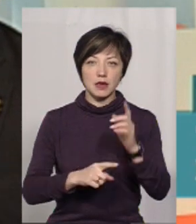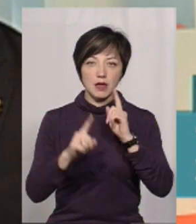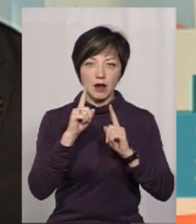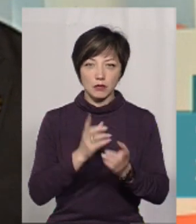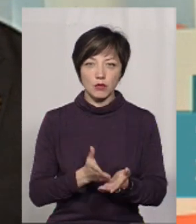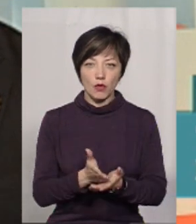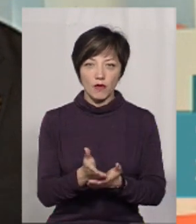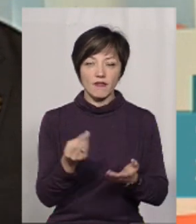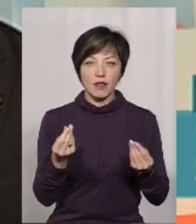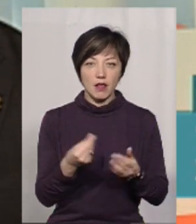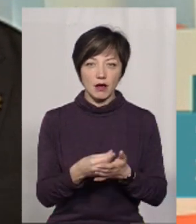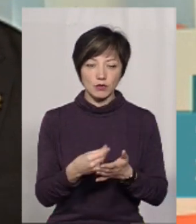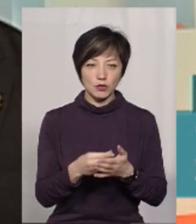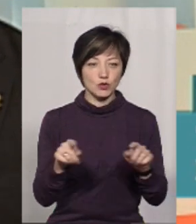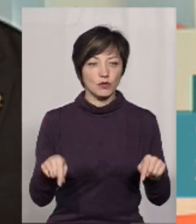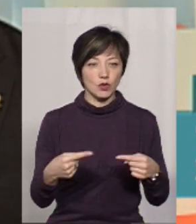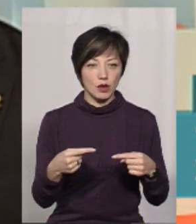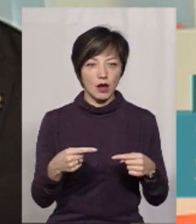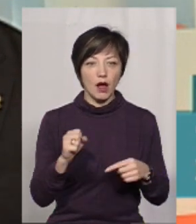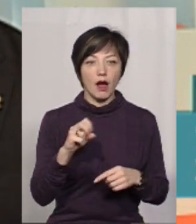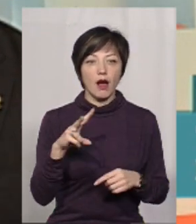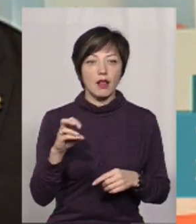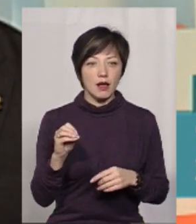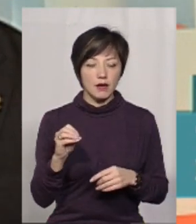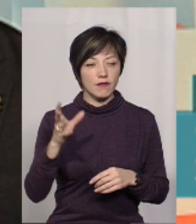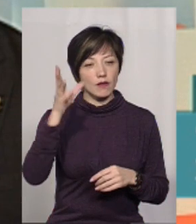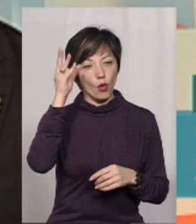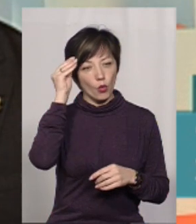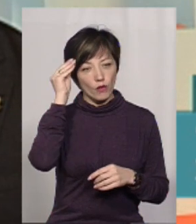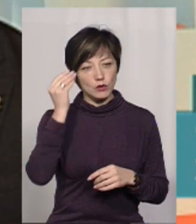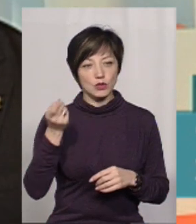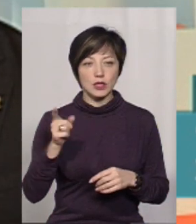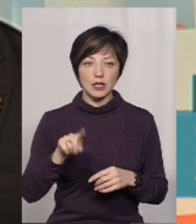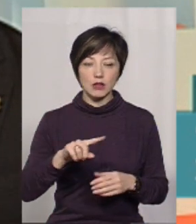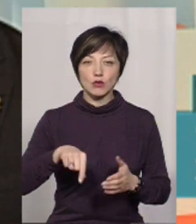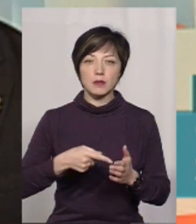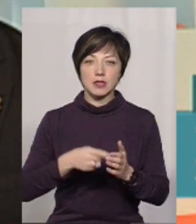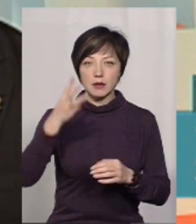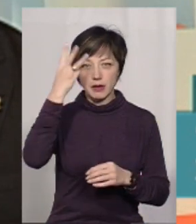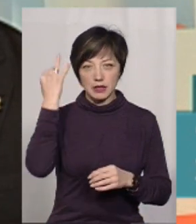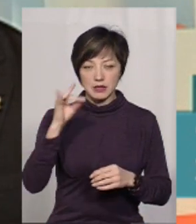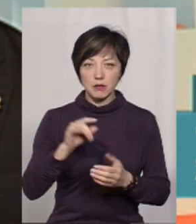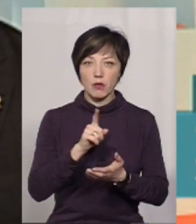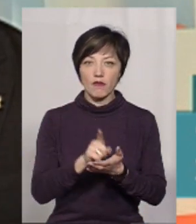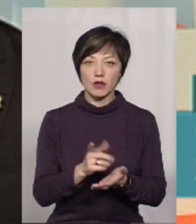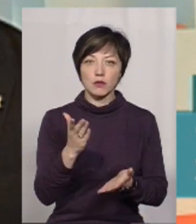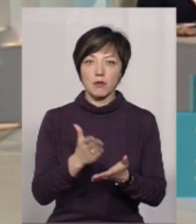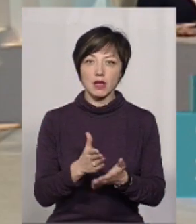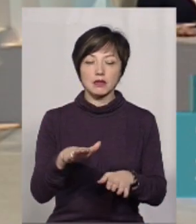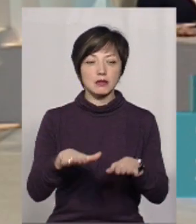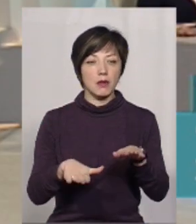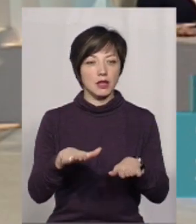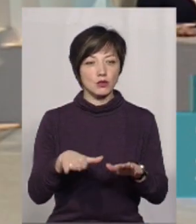ради, профільної фінансової бюджетно утворюючої. Але, враховуючи те, що місто Хмельницький повинно мати